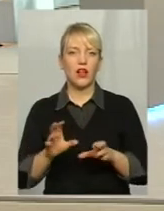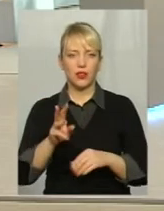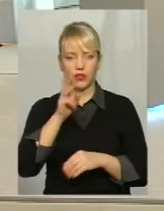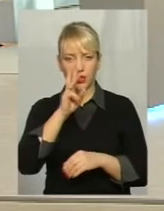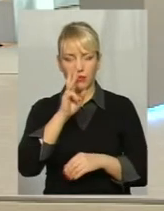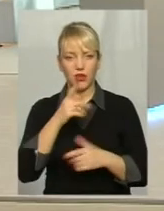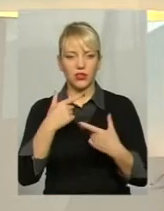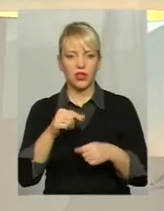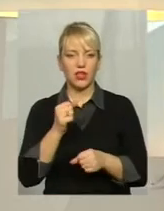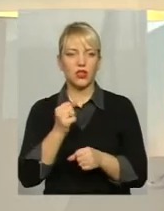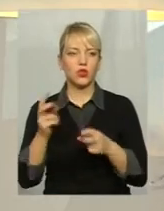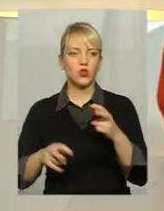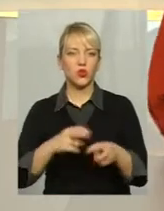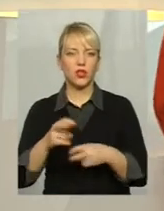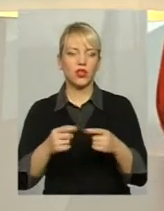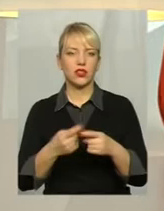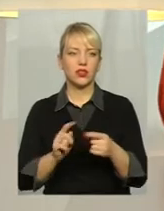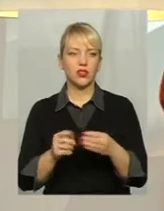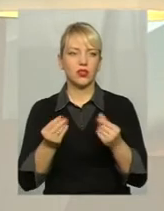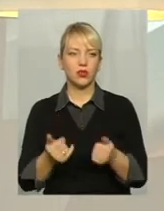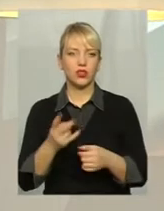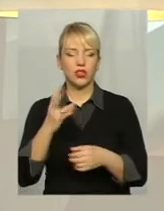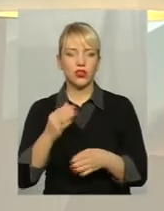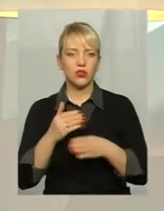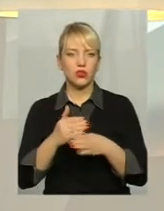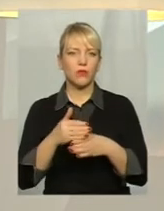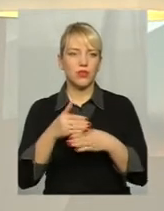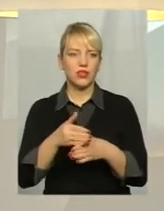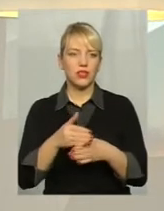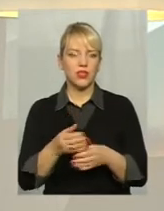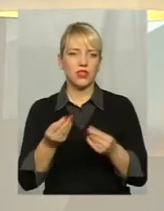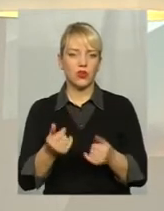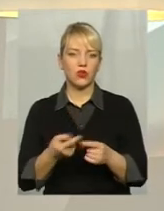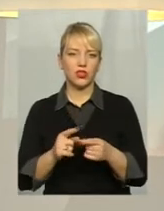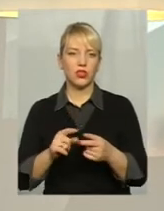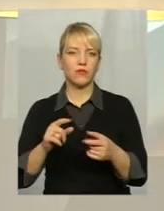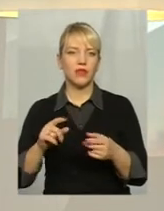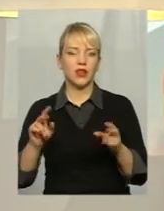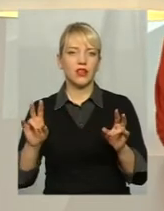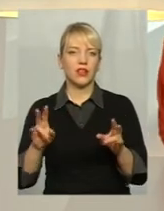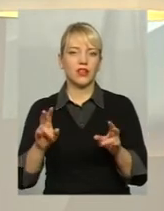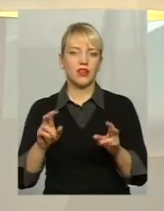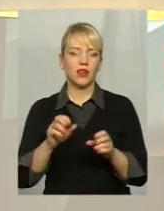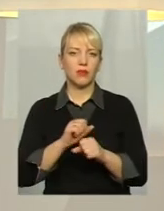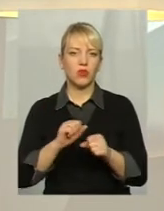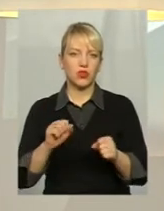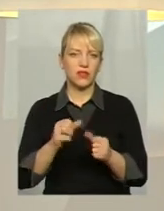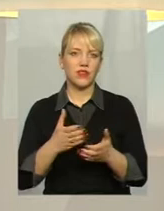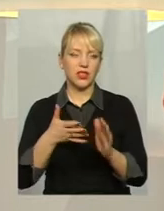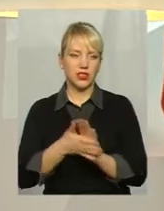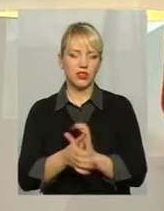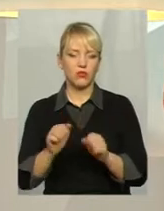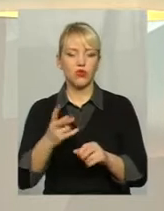Де шукати ці гроші? Адже субвенційні гроші на ці речі не зовсім можна витрачати Можна на дорогу, можна